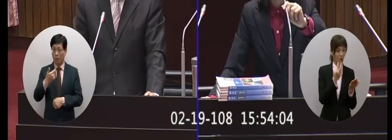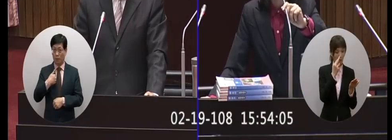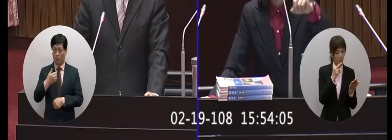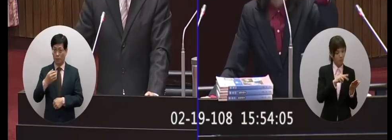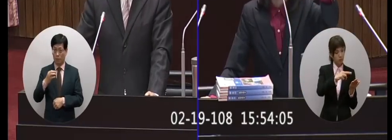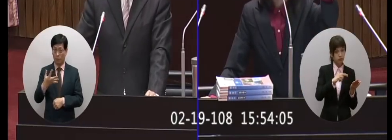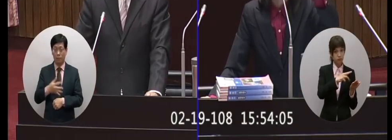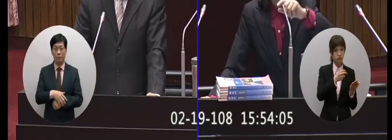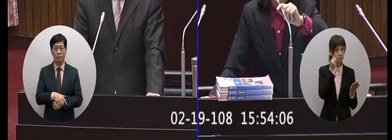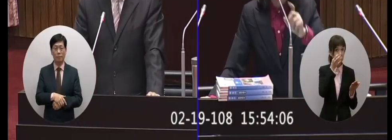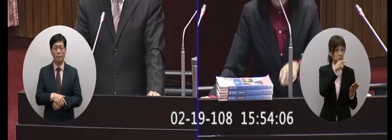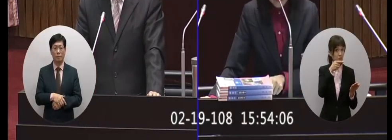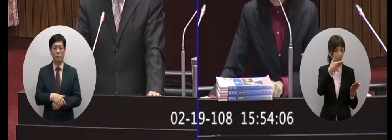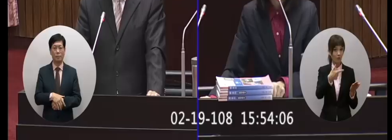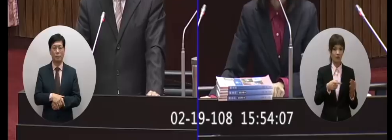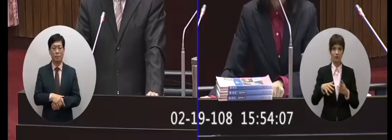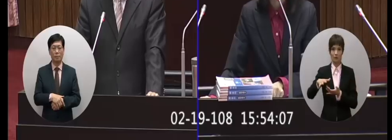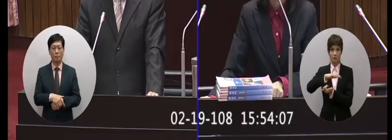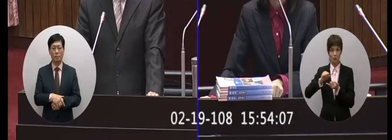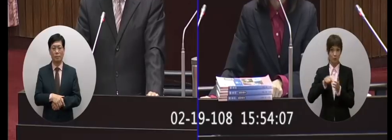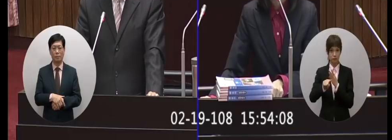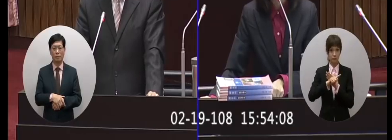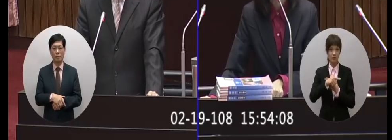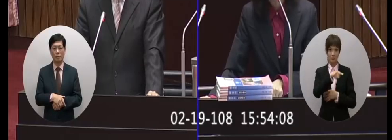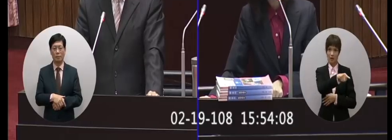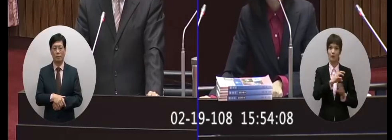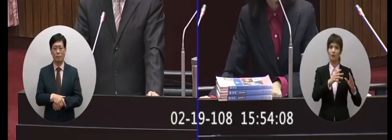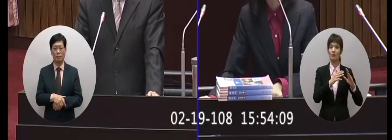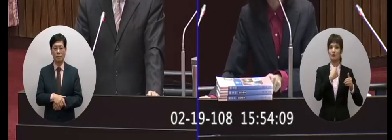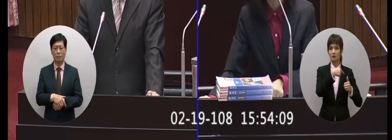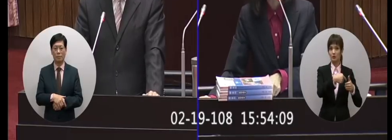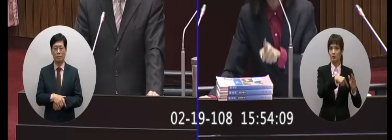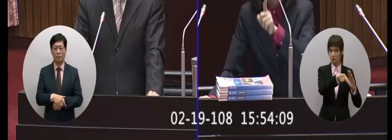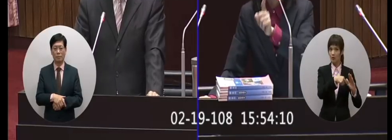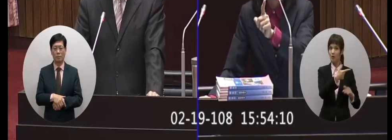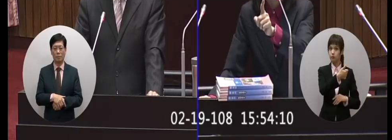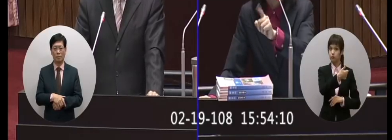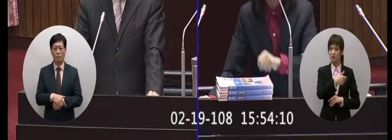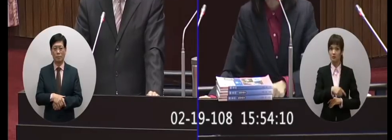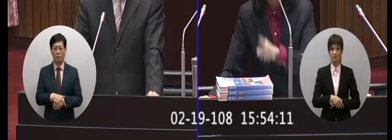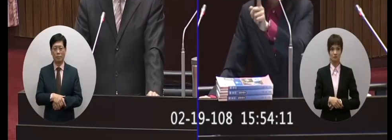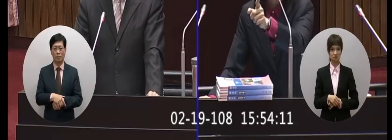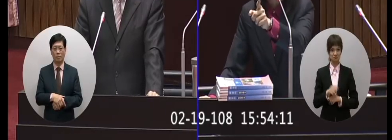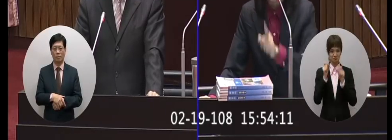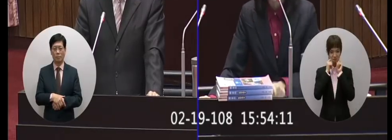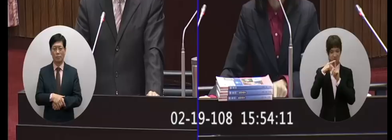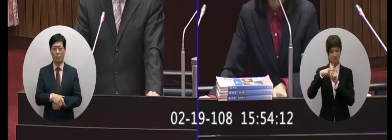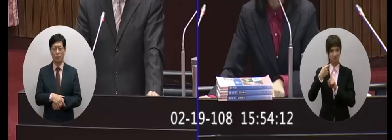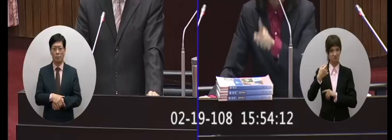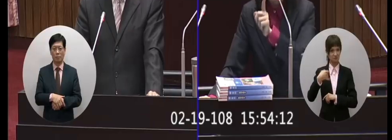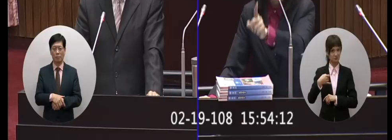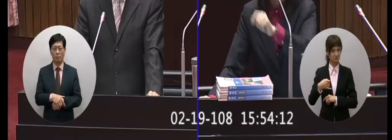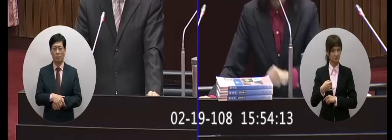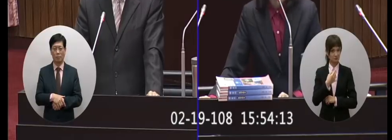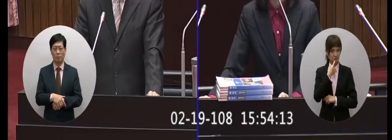是最專業最權威啦那你告訴我那就代表所以我才說品質勘率就算我限